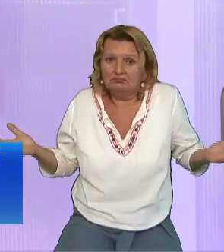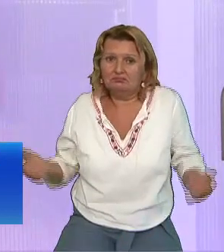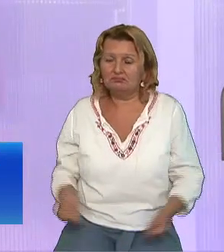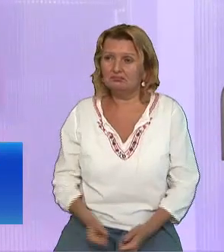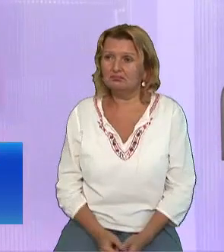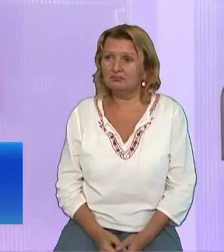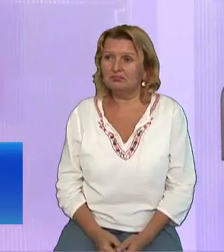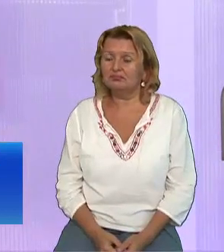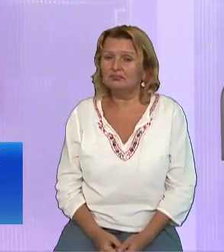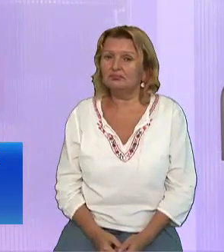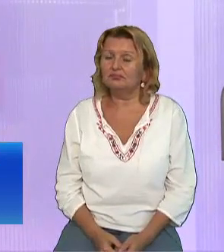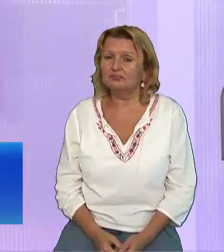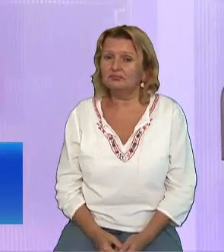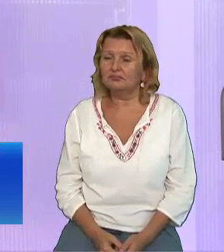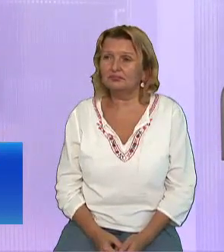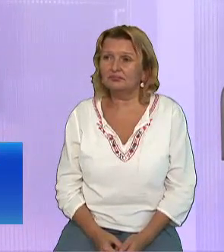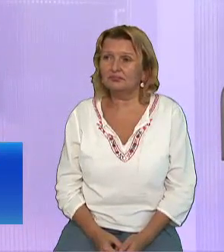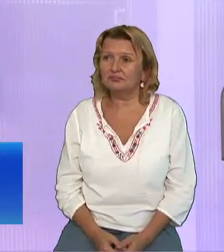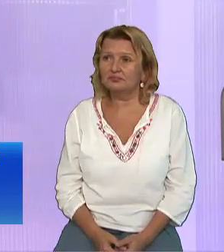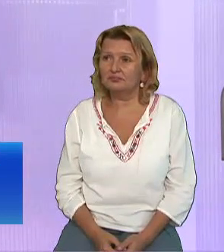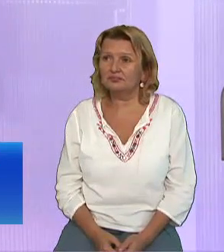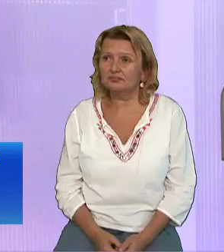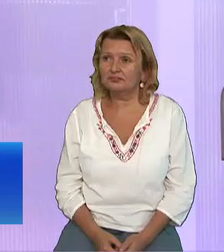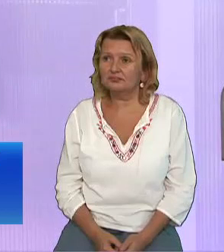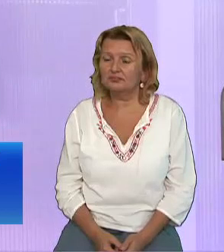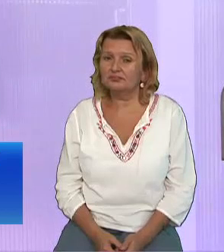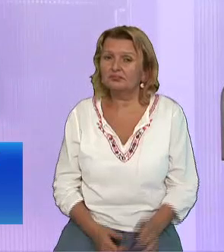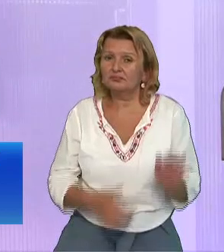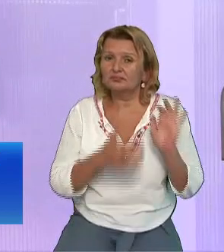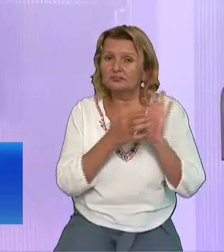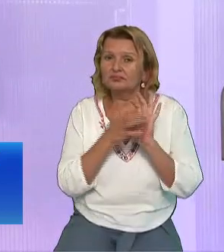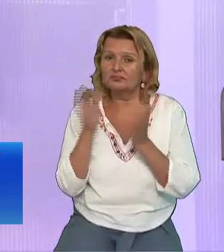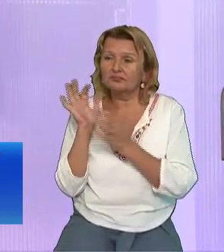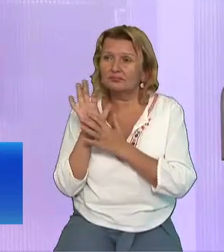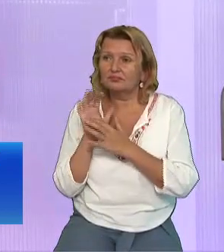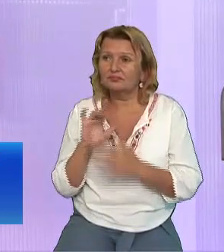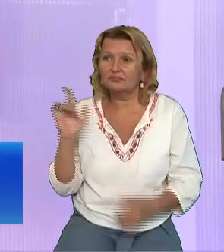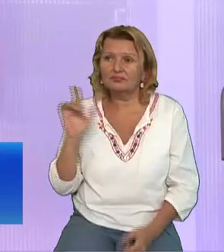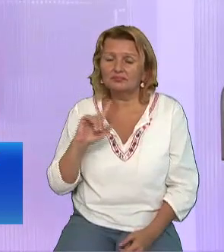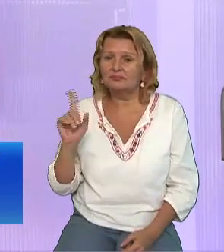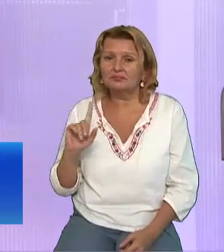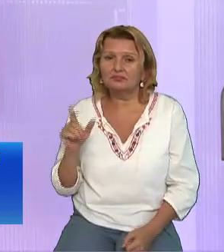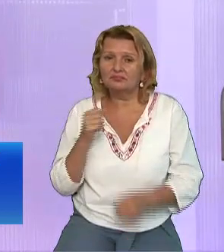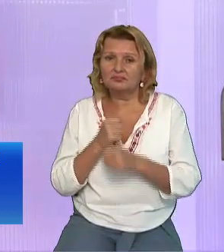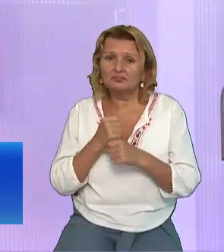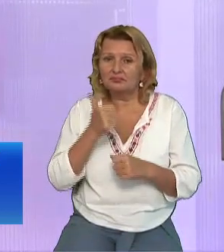Iisus nu minte Iisus nici nu face o față din aceea Cu o mimică Prin care îți dai seama că